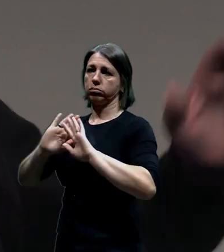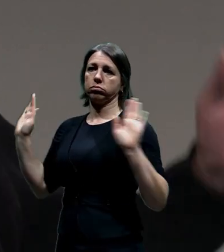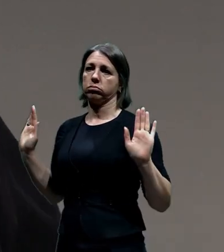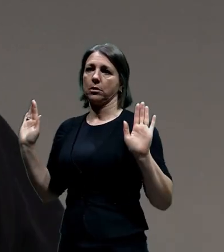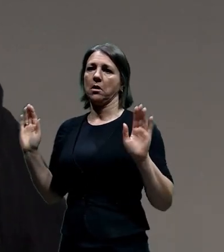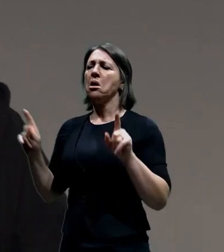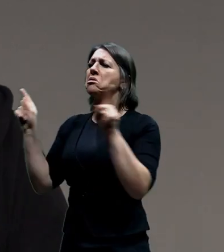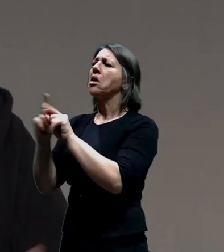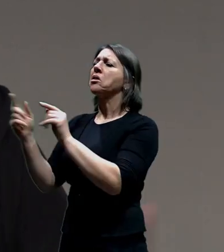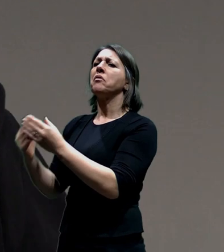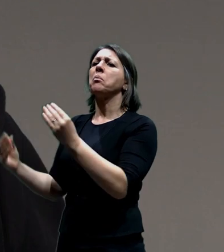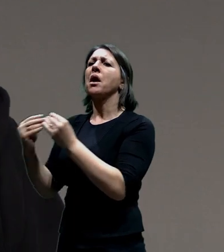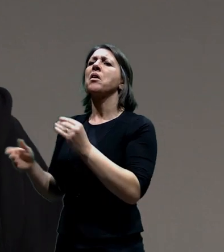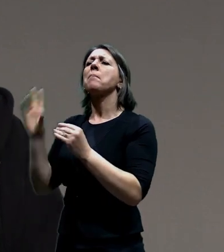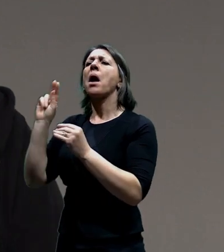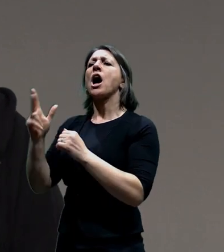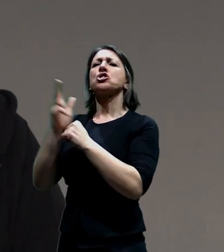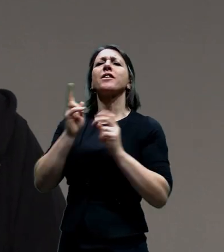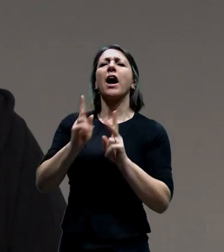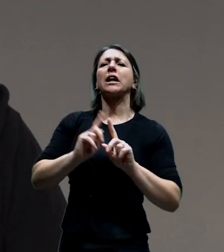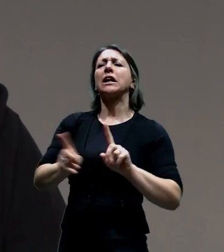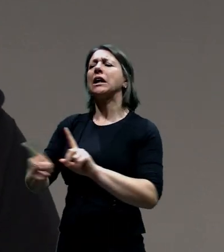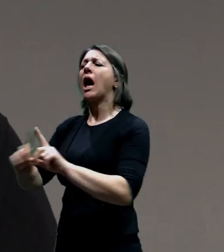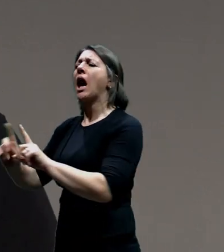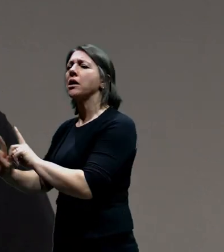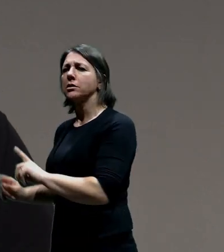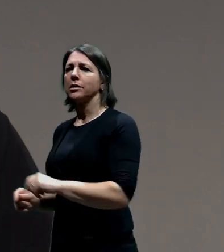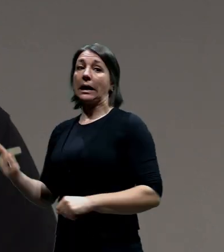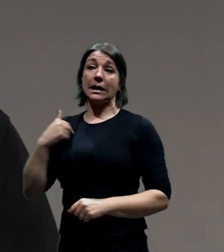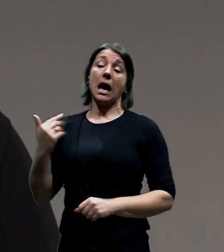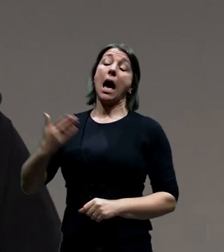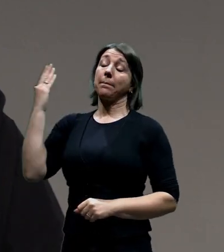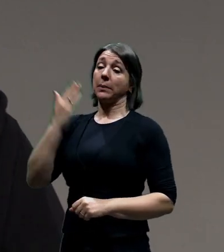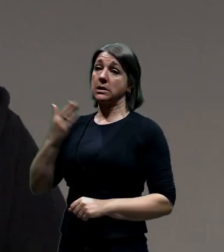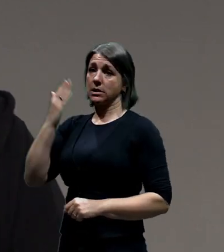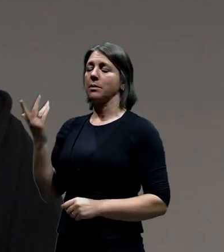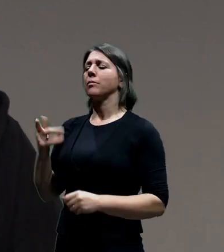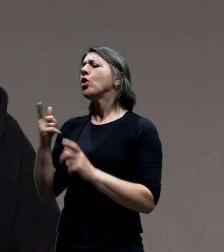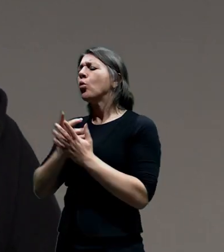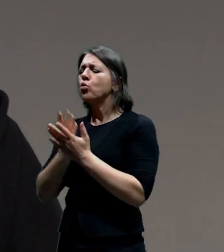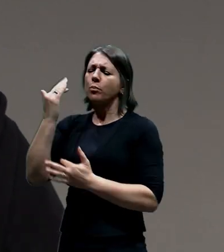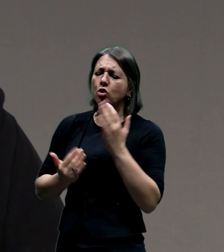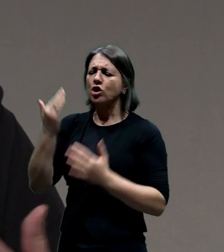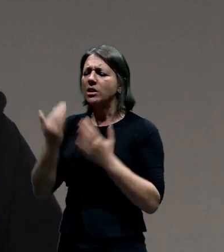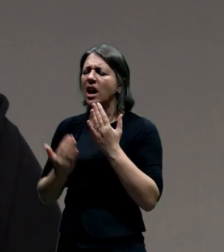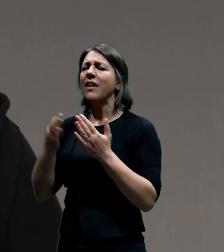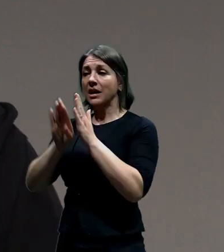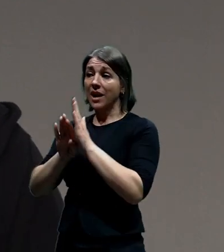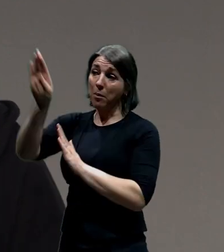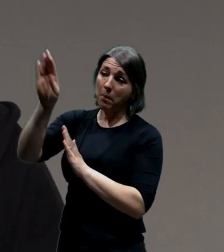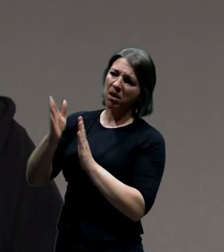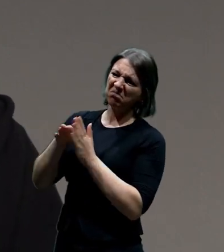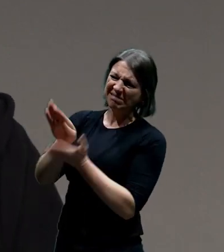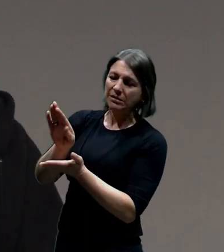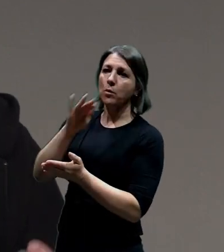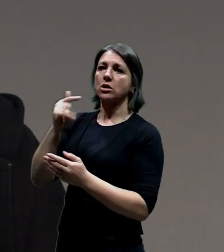navzíláte, že tam vzniklo 13 variant nebo ještě víc variant. Já si myslím, že když vám vyjde při tom počítání, že vychází rampa 23%,